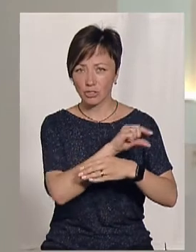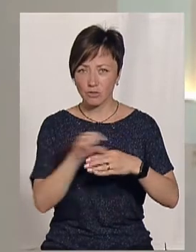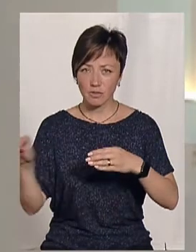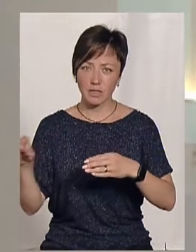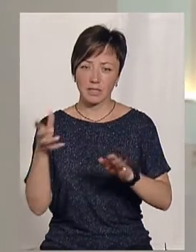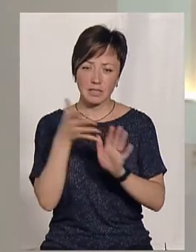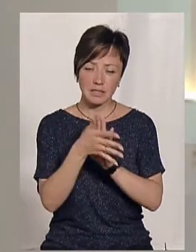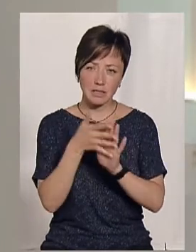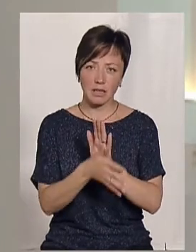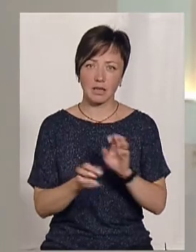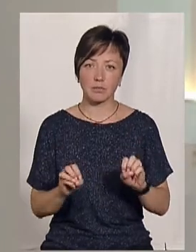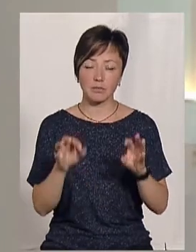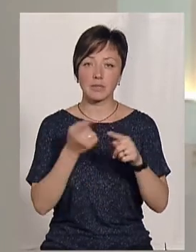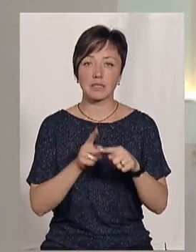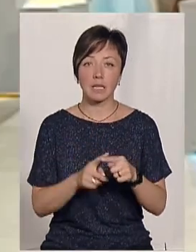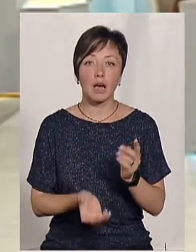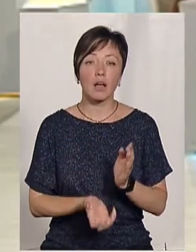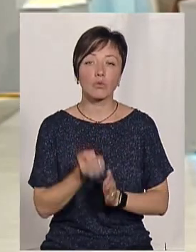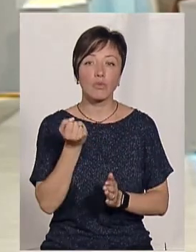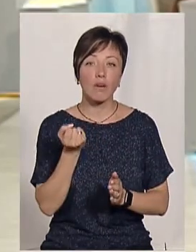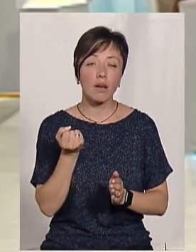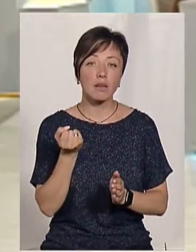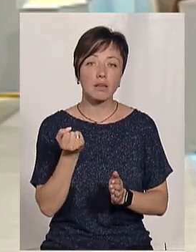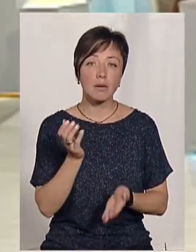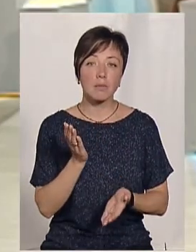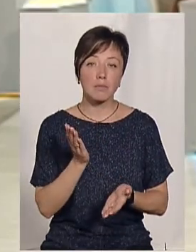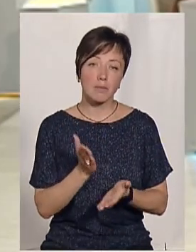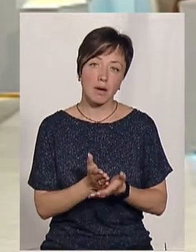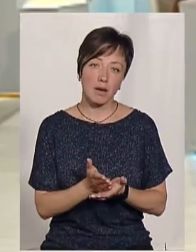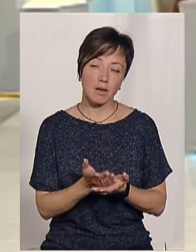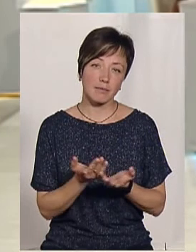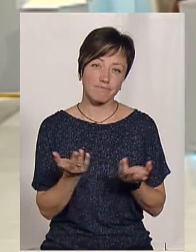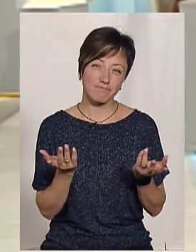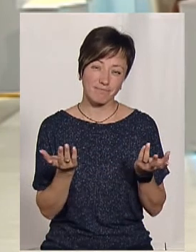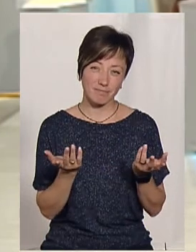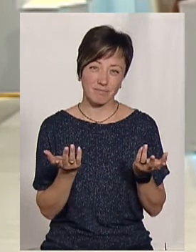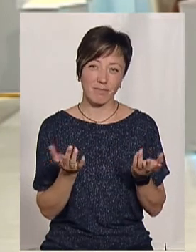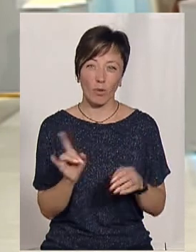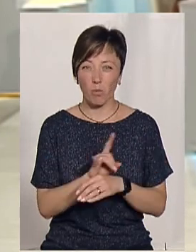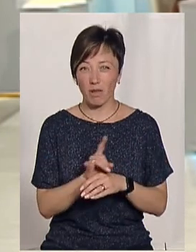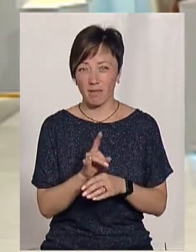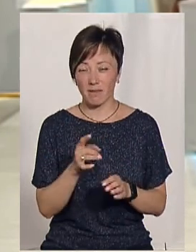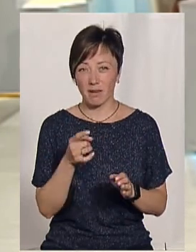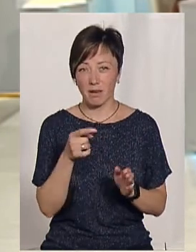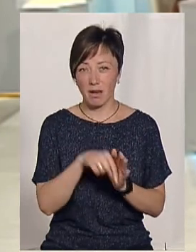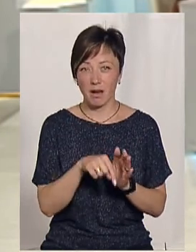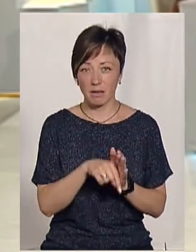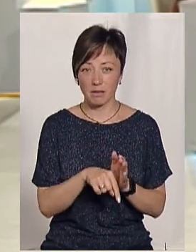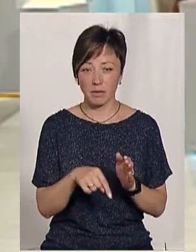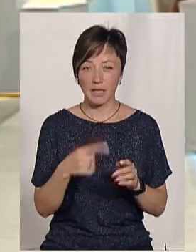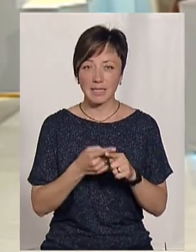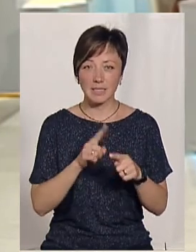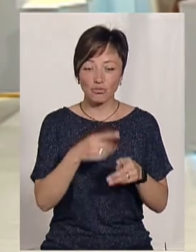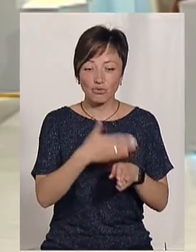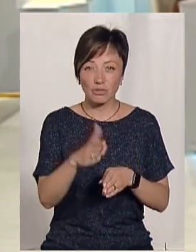цвіте. Але це рятування, воно має доволі таки оманливий характер, адже латкові ці